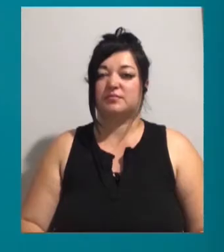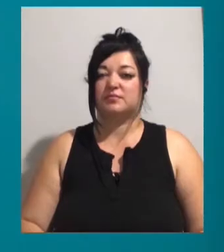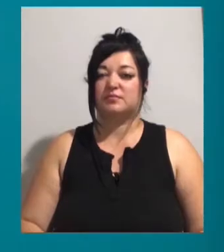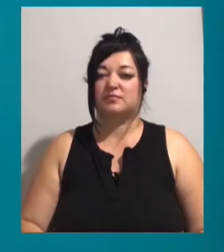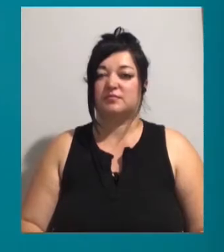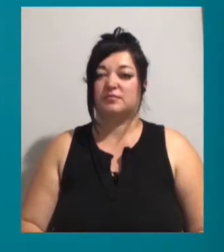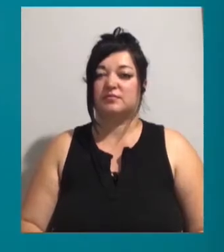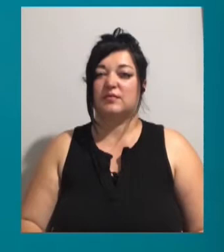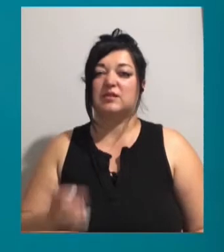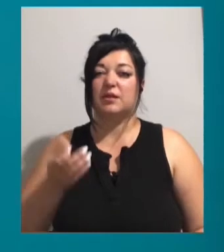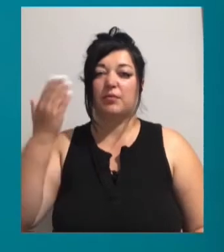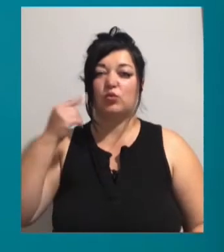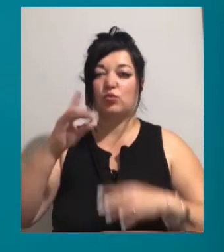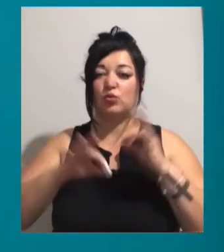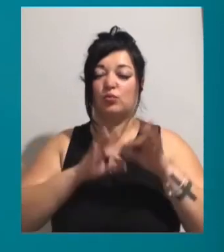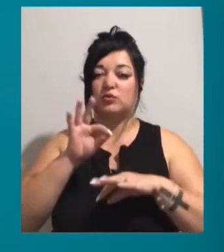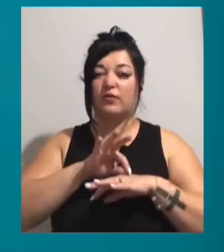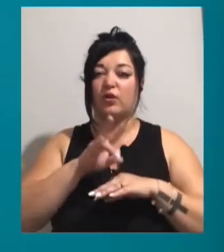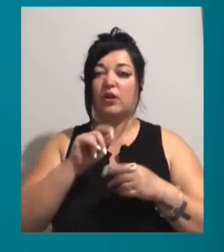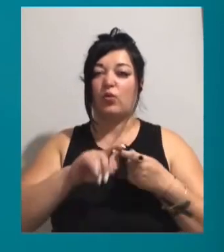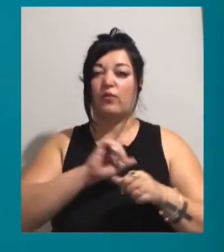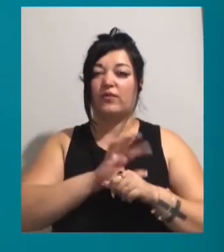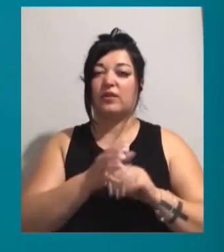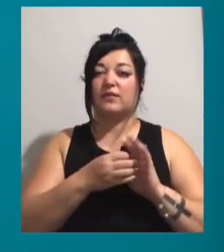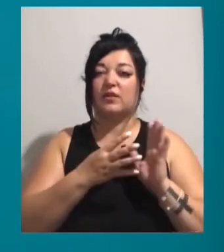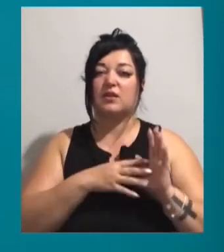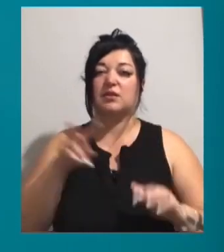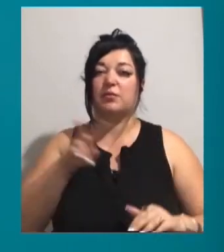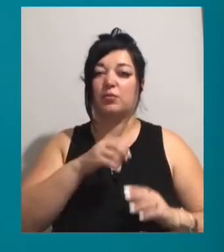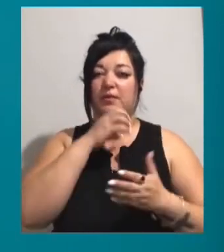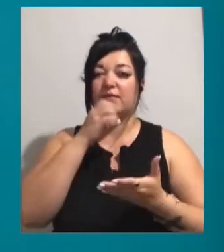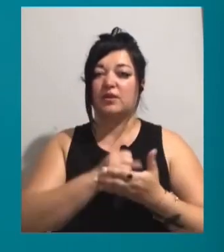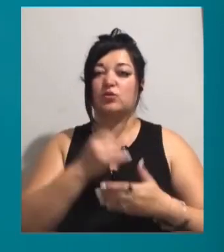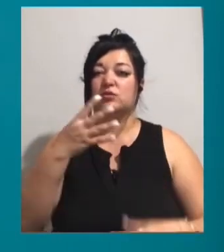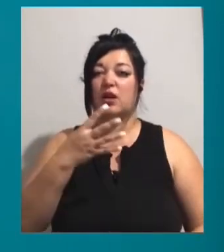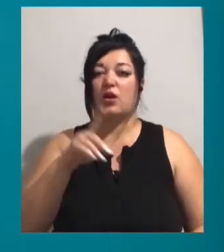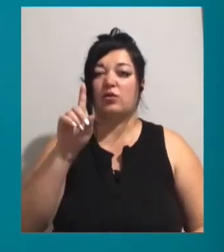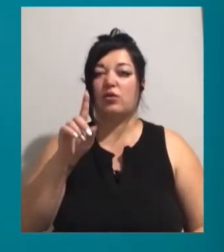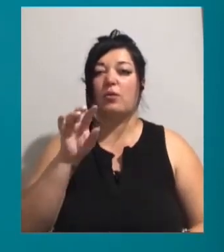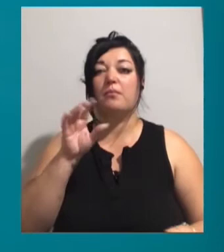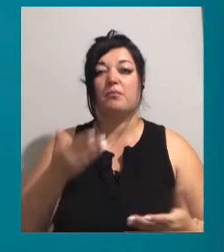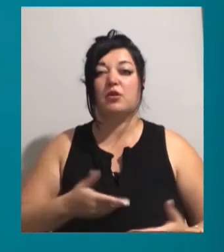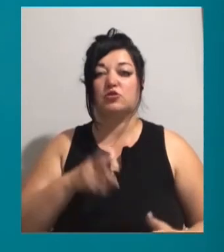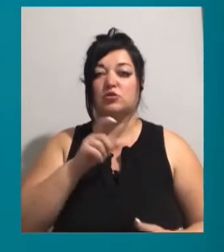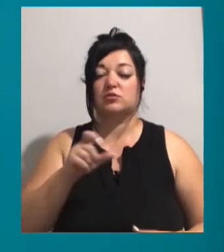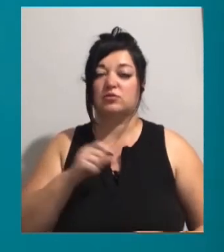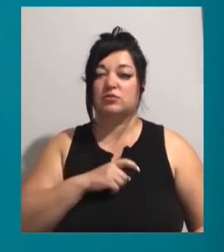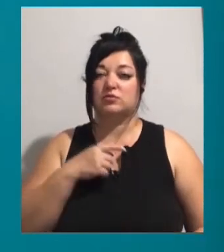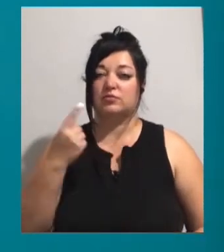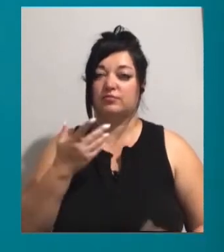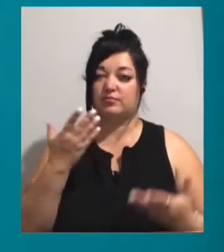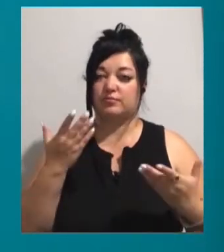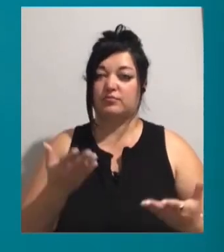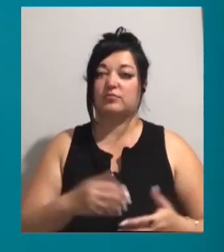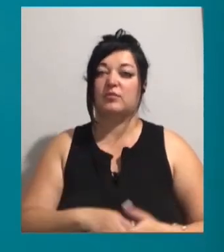За минулу добу захворювання на COVID-19 лабораторно підтвердили у 41-го мешканця Одеської області. Цю інформацію